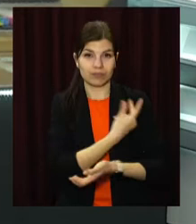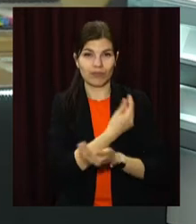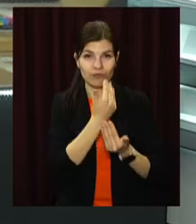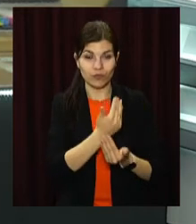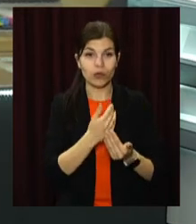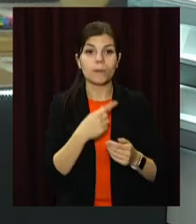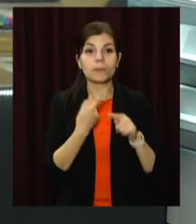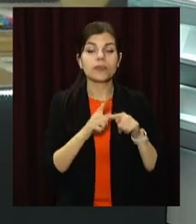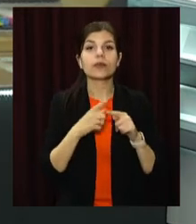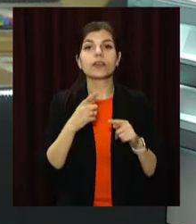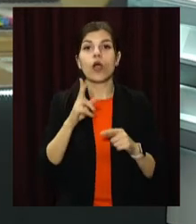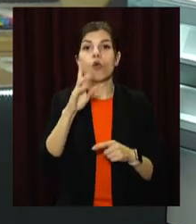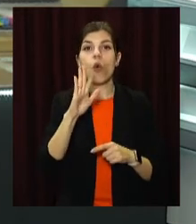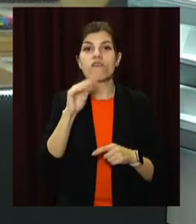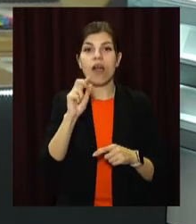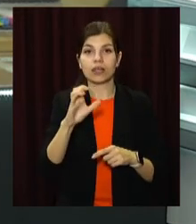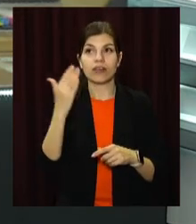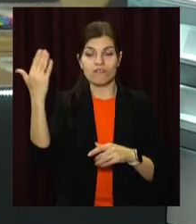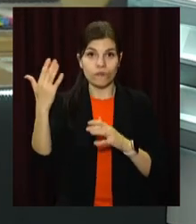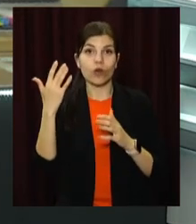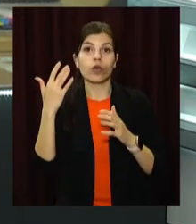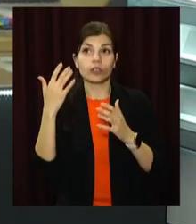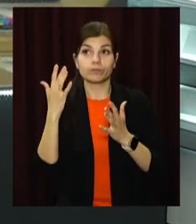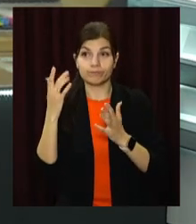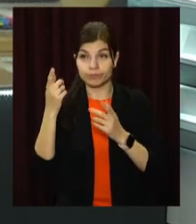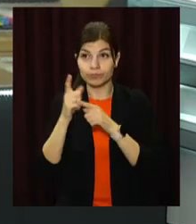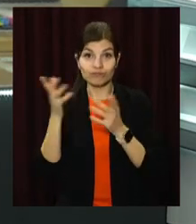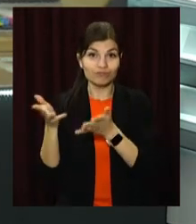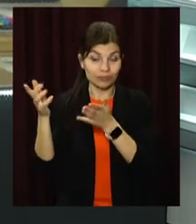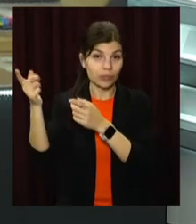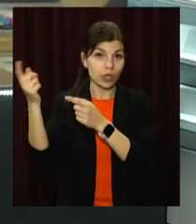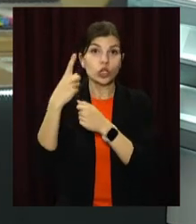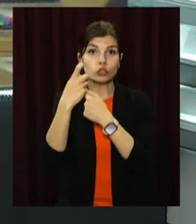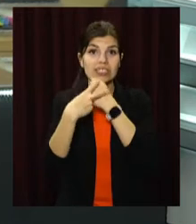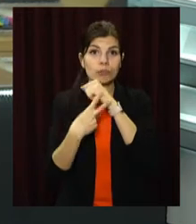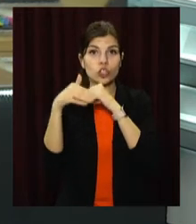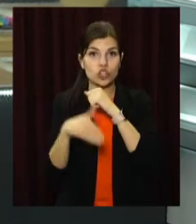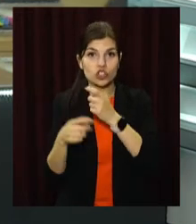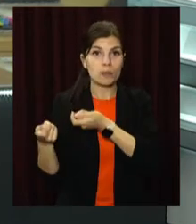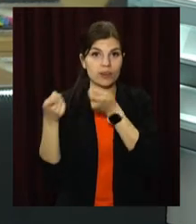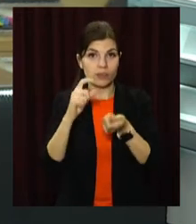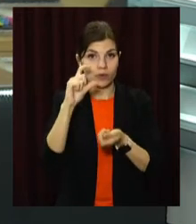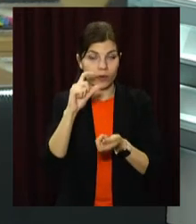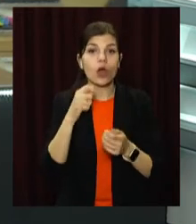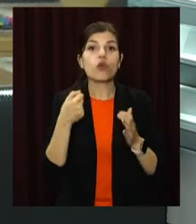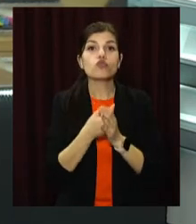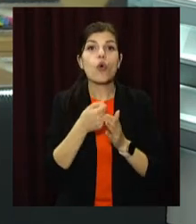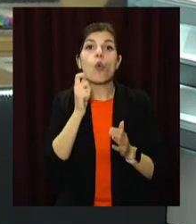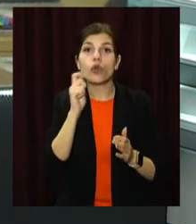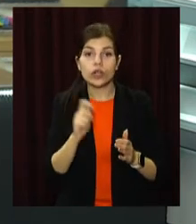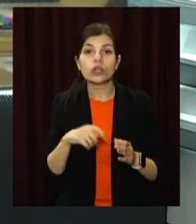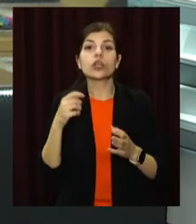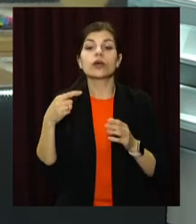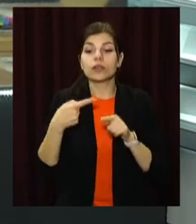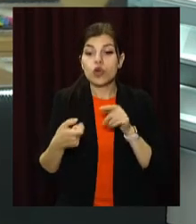«Ковакс» ми отримали 117 тисяч доз препарату. До кінця травня Україна має отримати ще 1 мільйон 700 тисяч доз